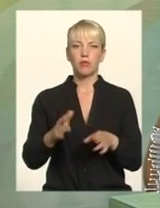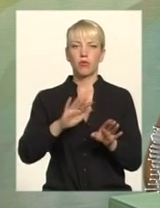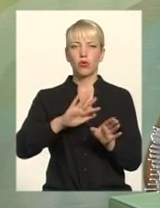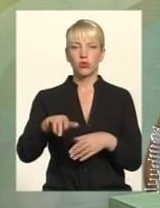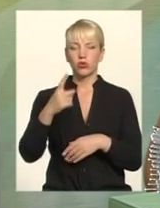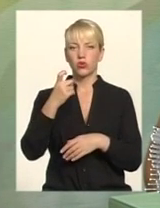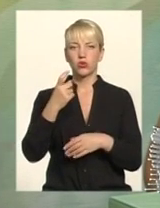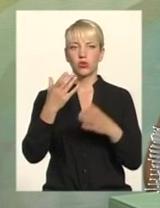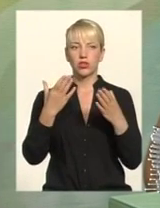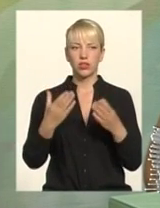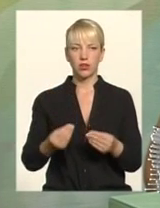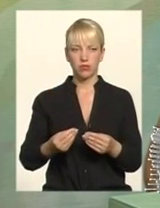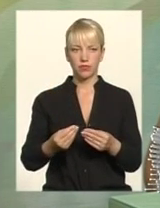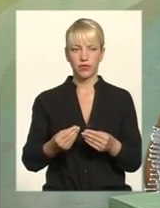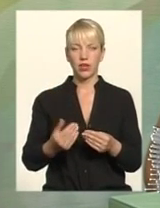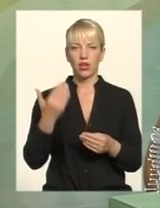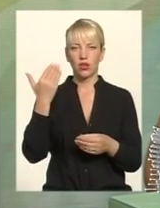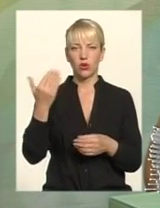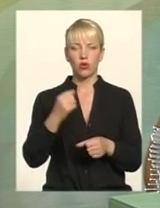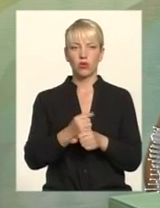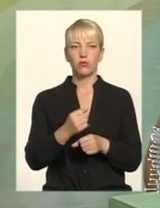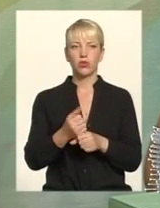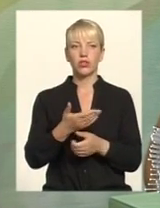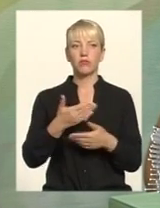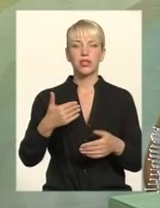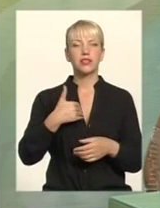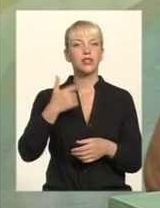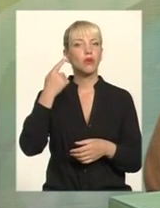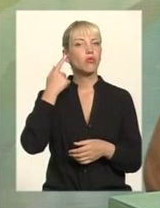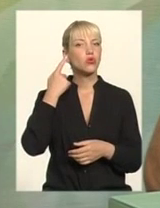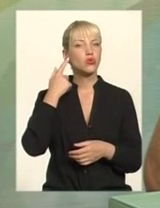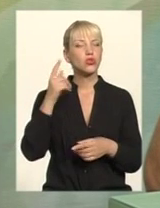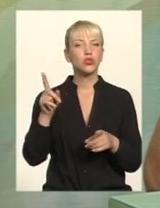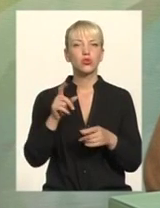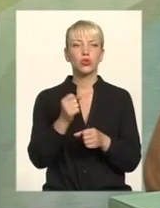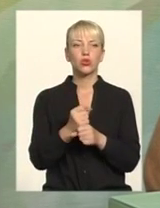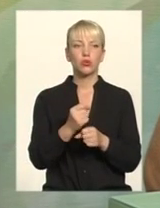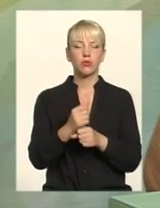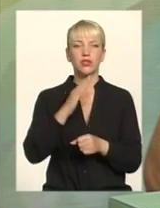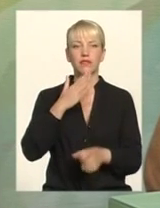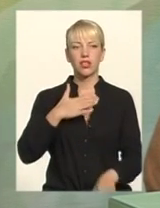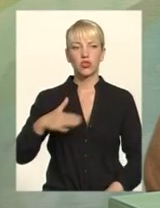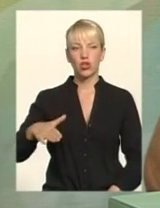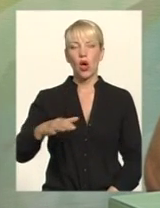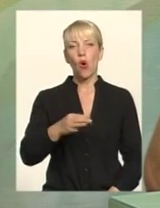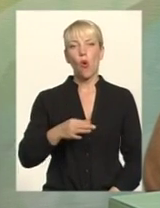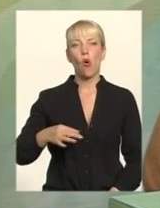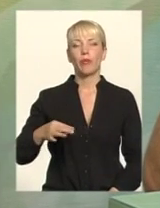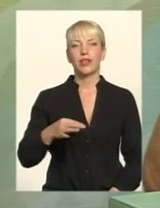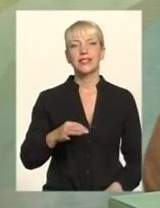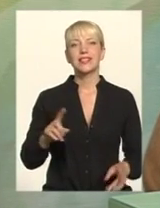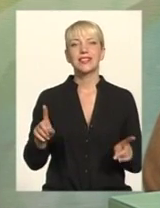вже навіть більше пройшло 100 днів його роботи Ми хотіли почути все-таки, що робиться на теренах області, які